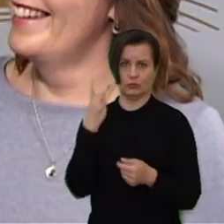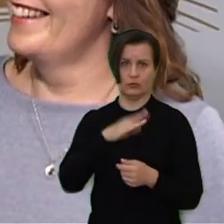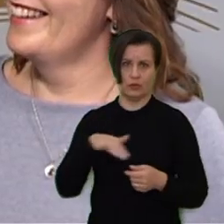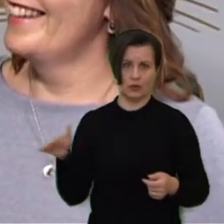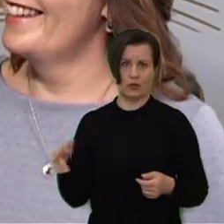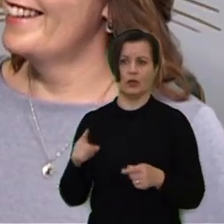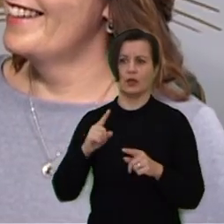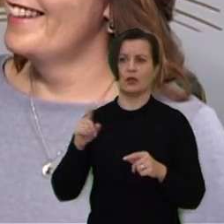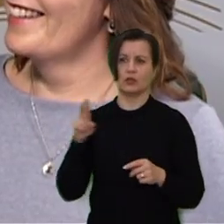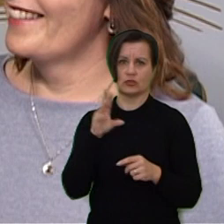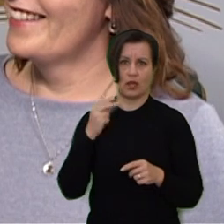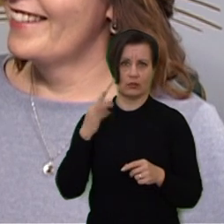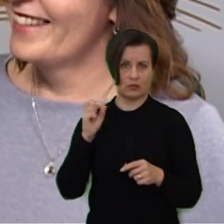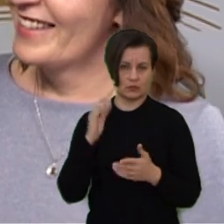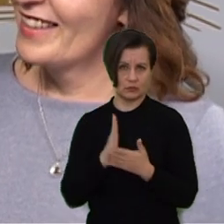toje nuką turėsim.